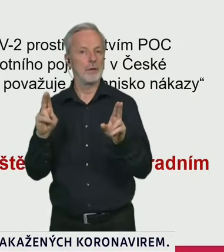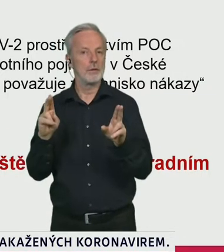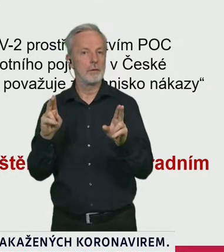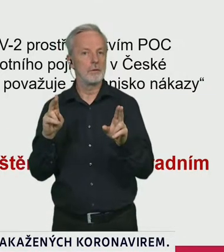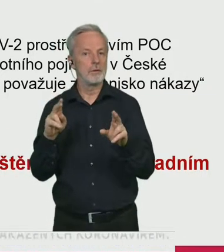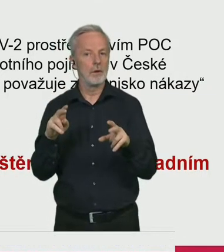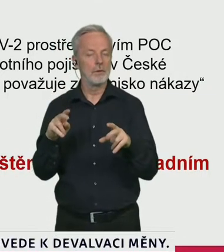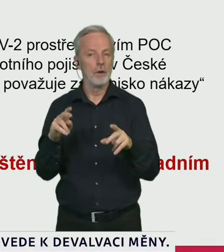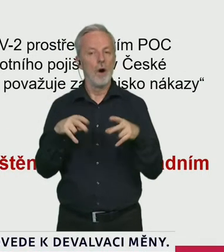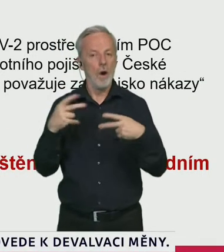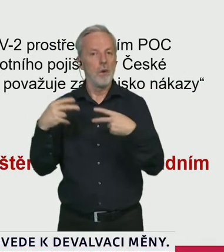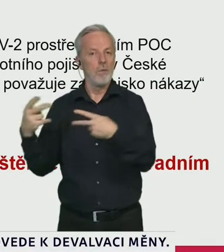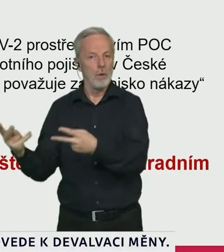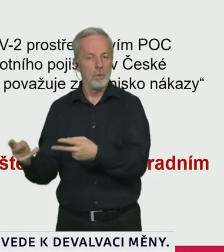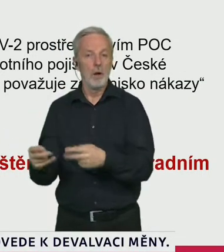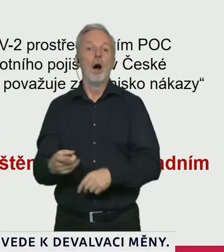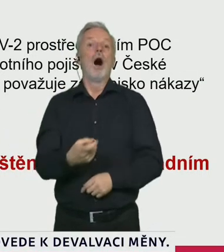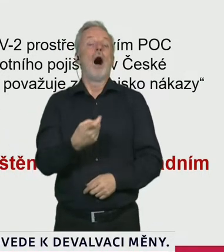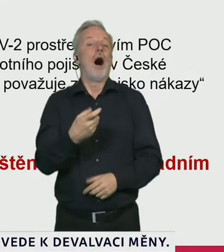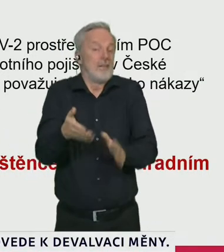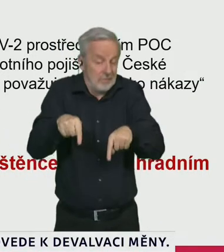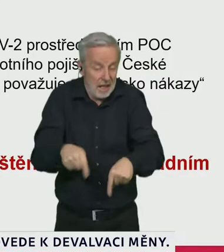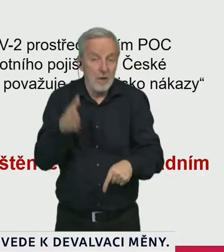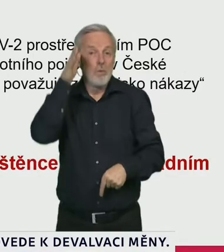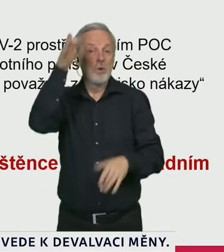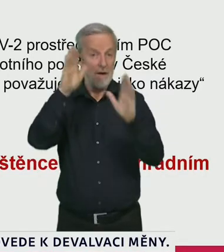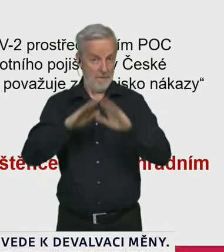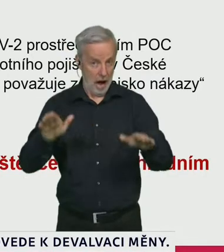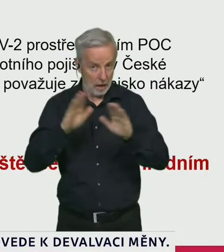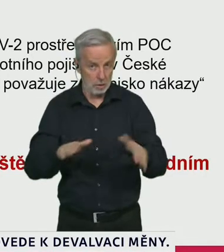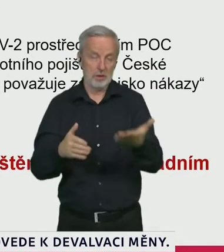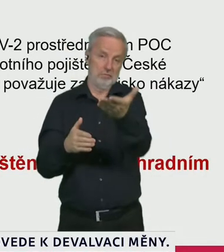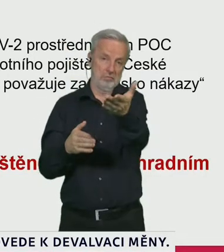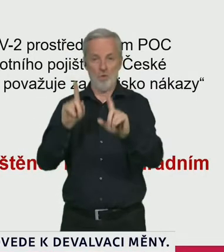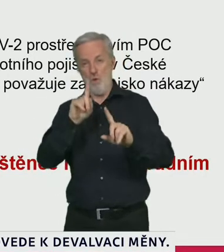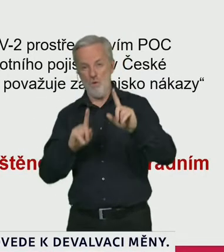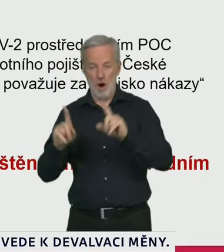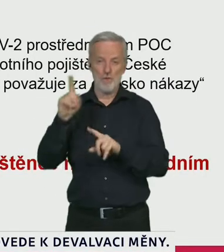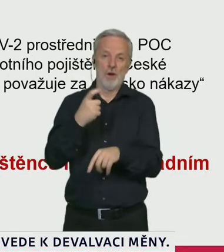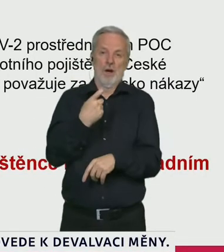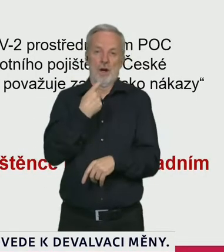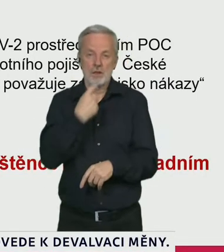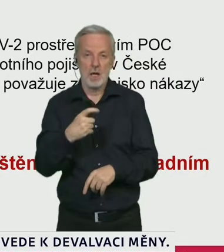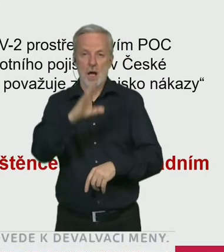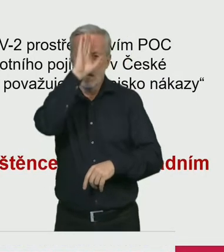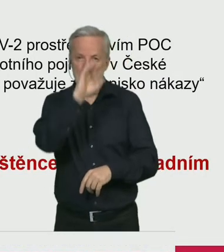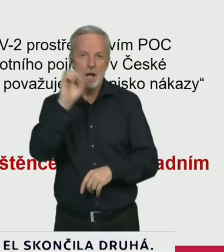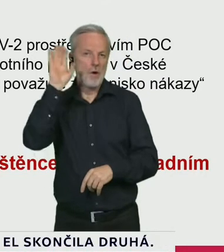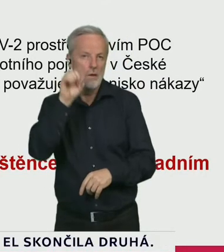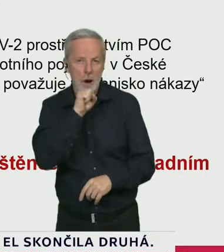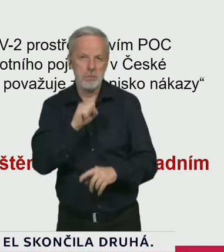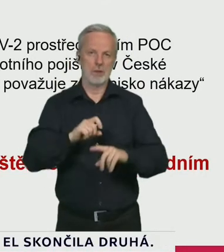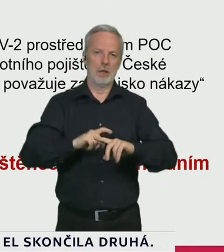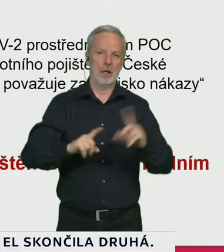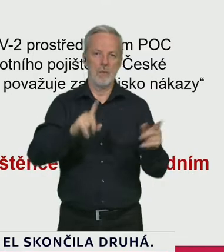setkat například se svými babičkami, maminkami, dědečky a otci, prostě